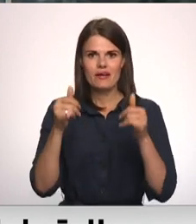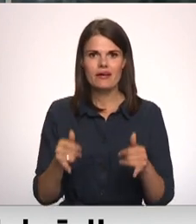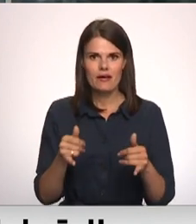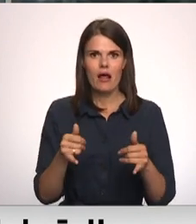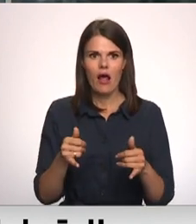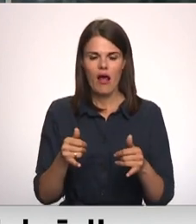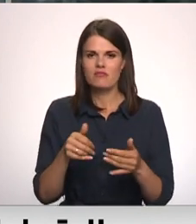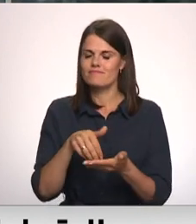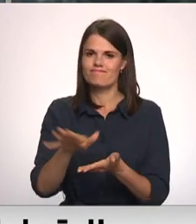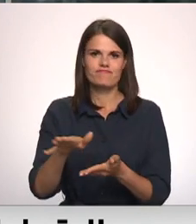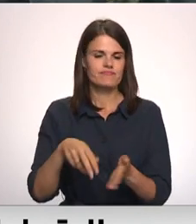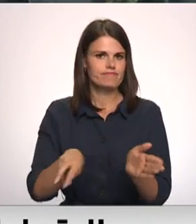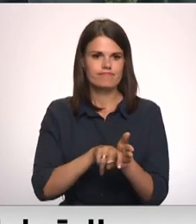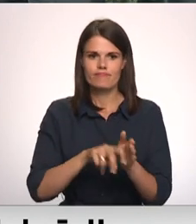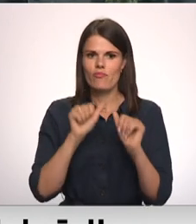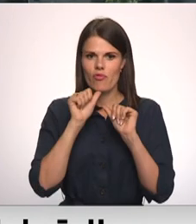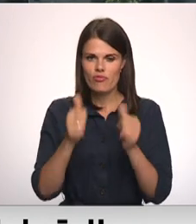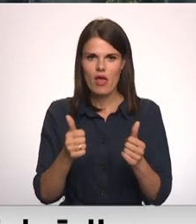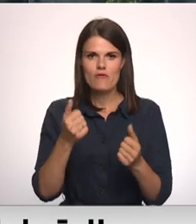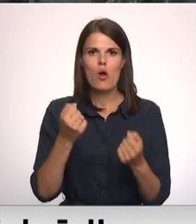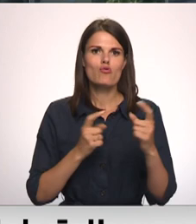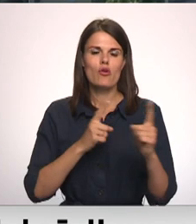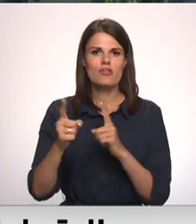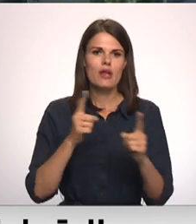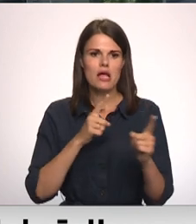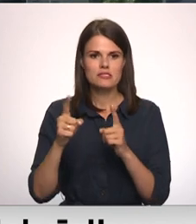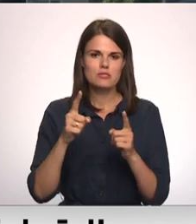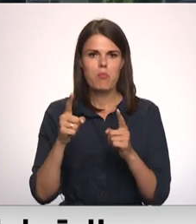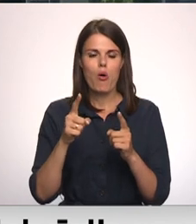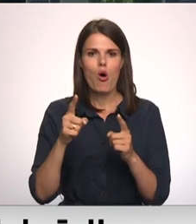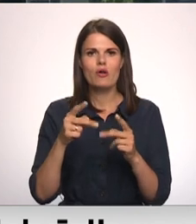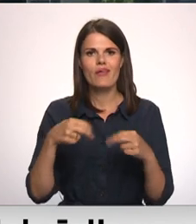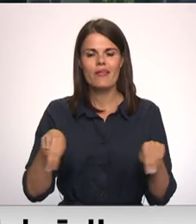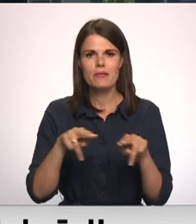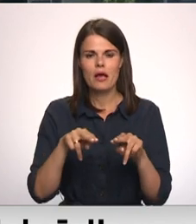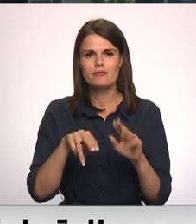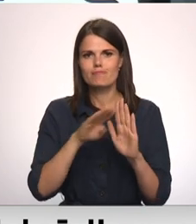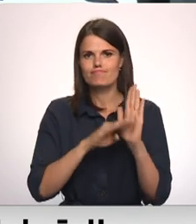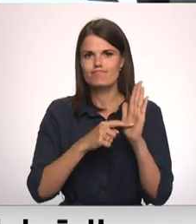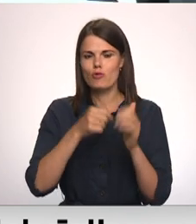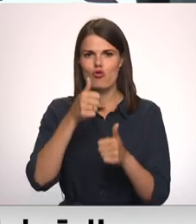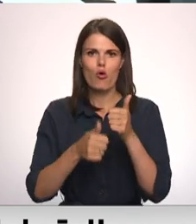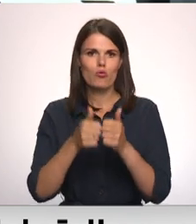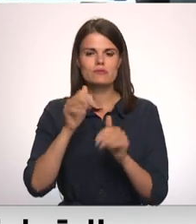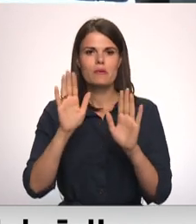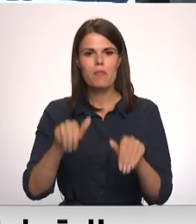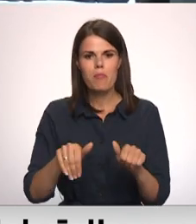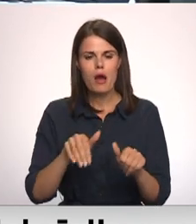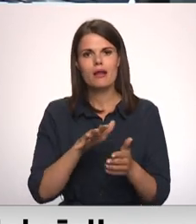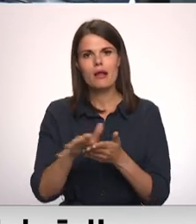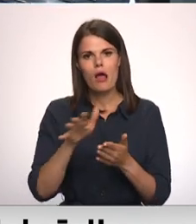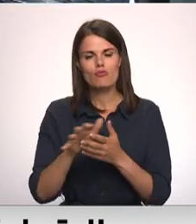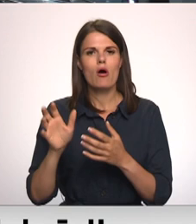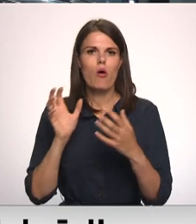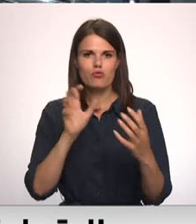braucīns atteikts. Autotransporta direkcijas rīkotajā konkursā par sabiedriskā transporta pakalpojumu nodrošināšanu